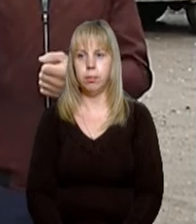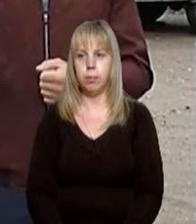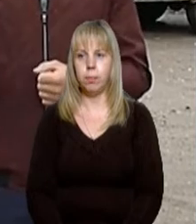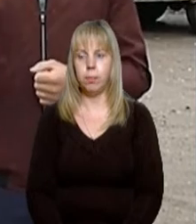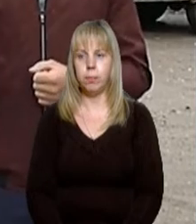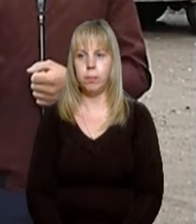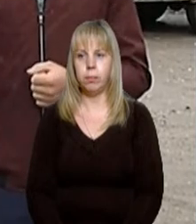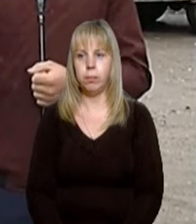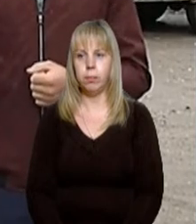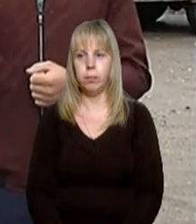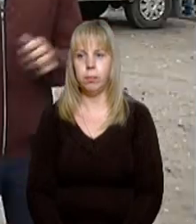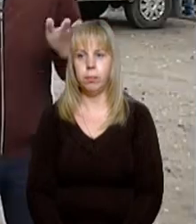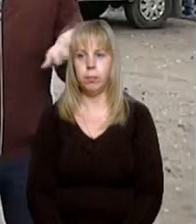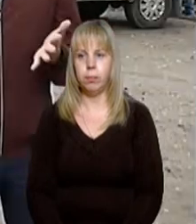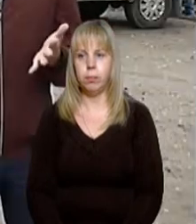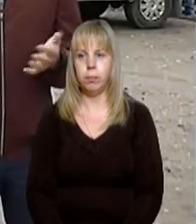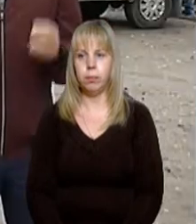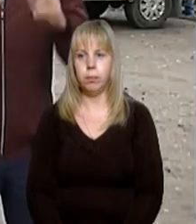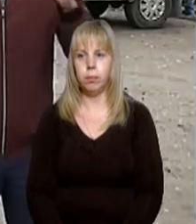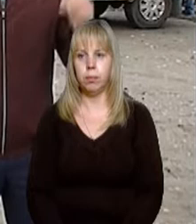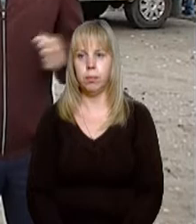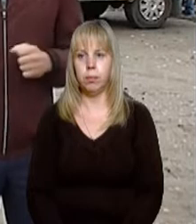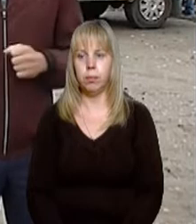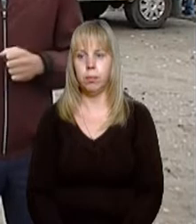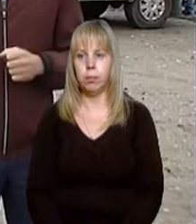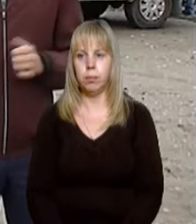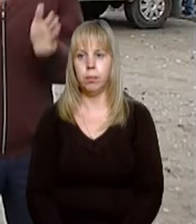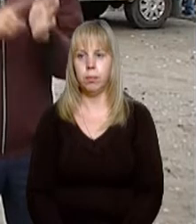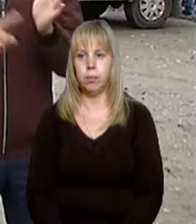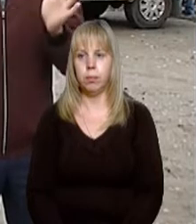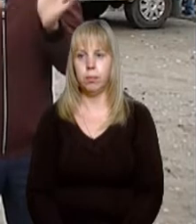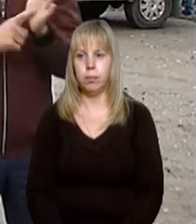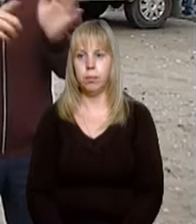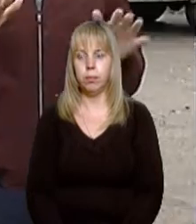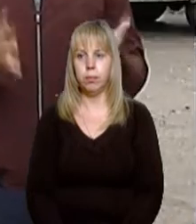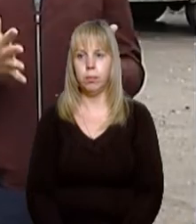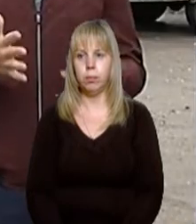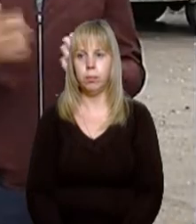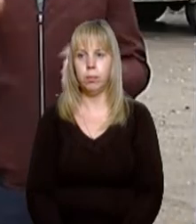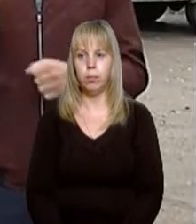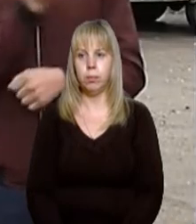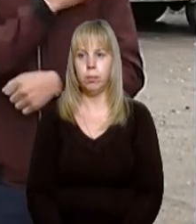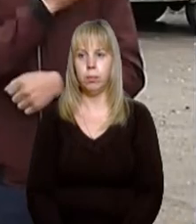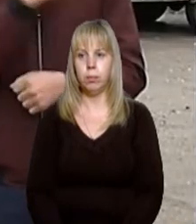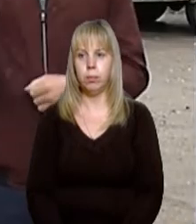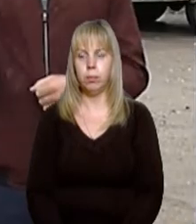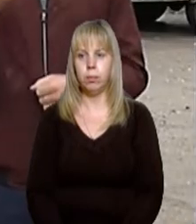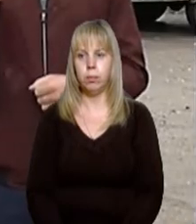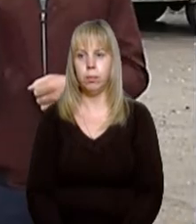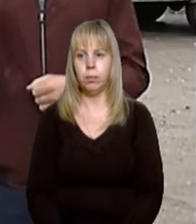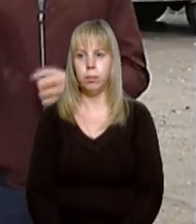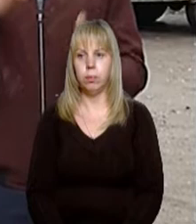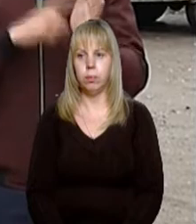області – 450. Непропетровська область – 266 випадків. Одеська область –